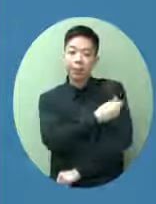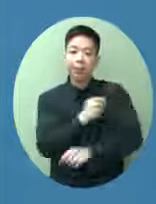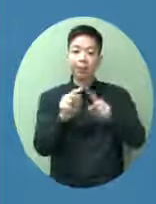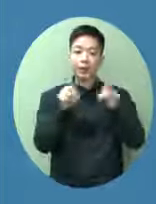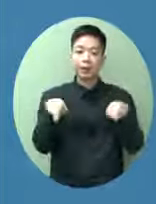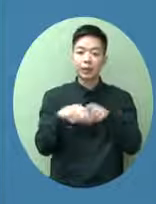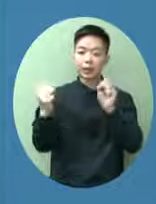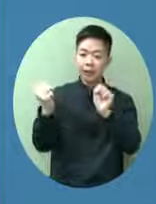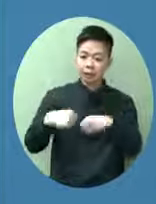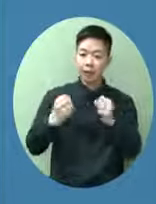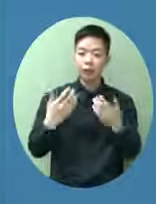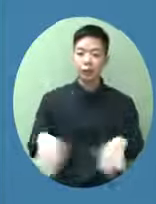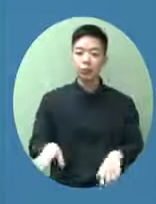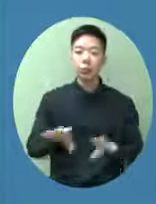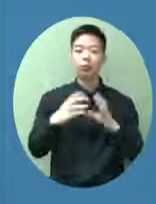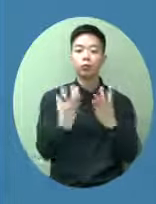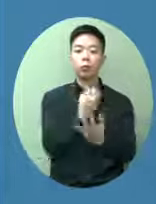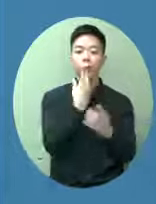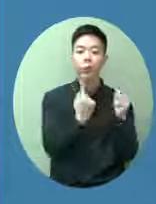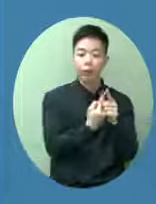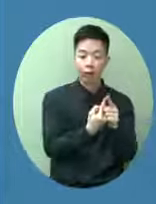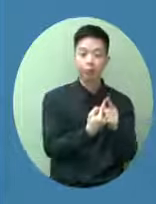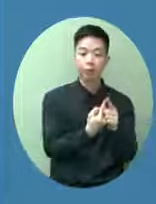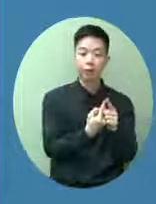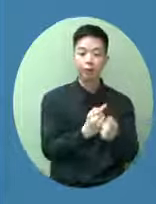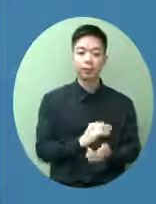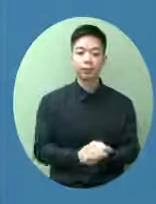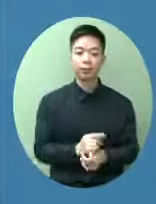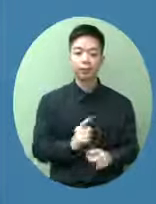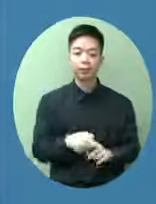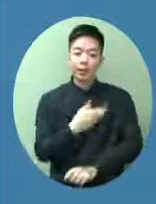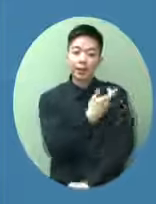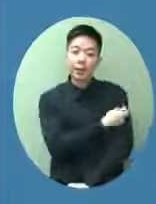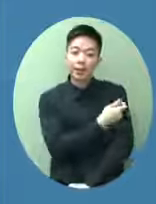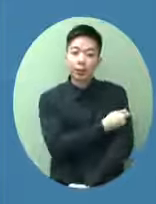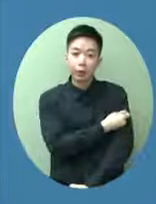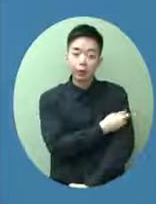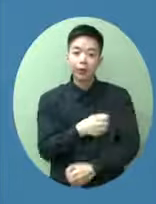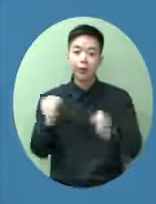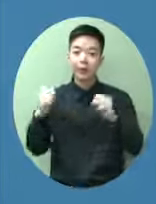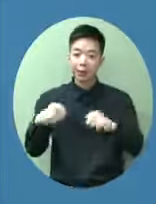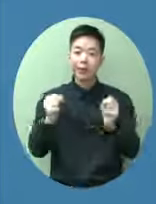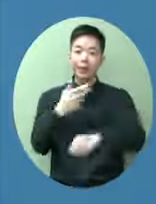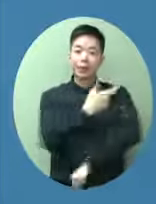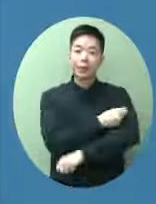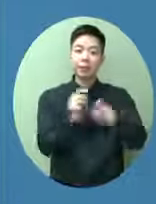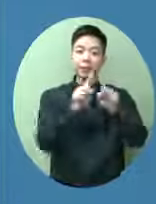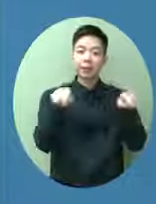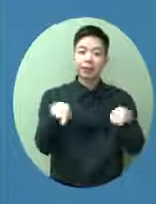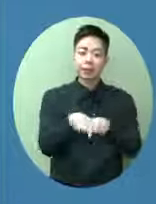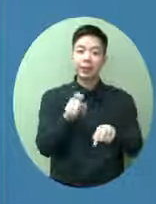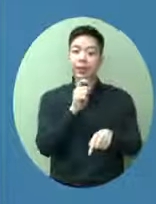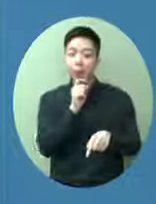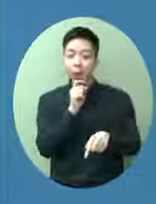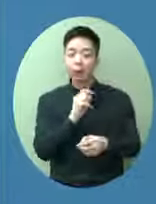香港居民都可以同樣以這種打了針有了一個被承認的針子就可以回來當然回來